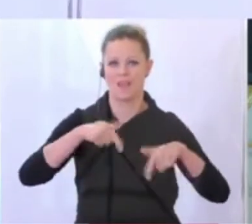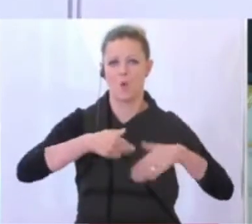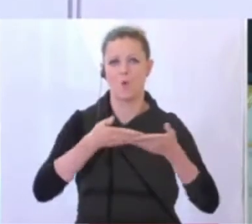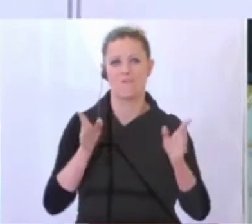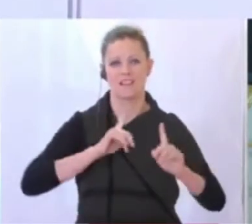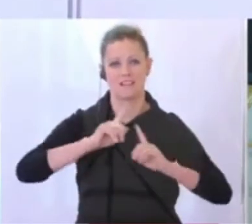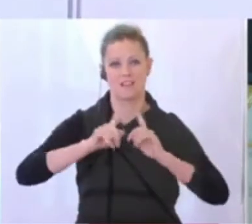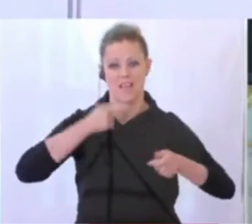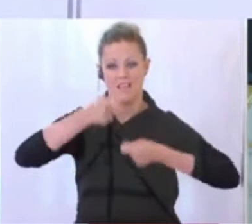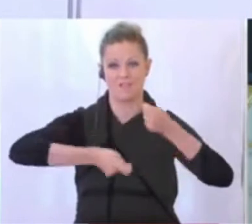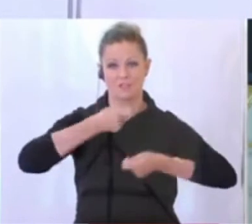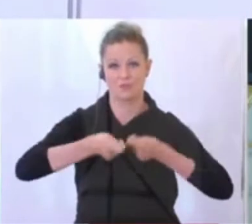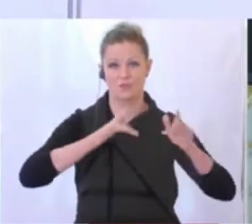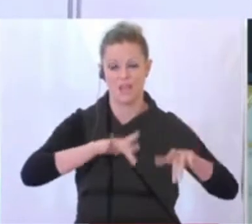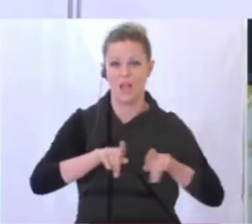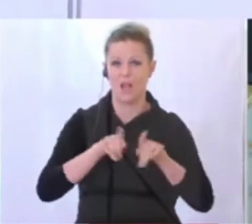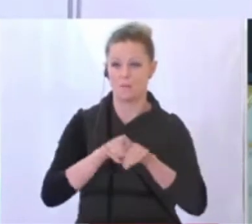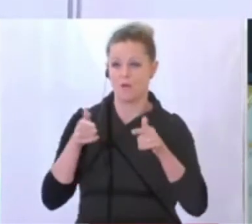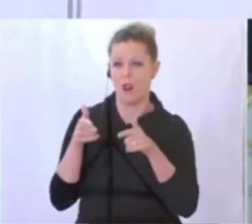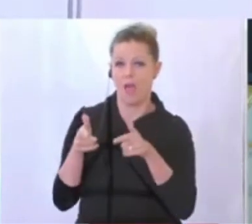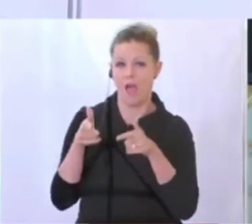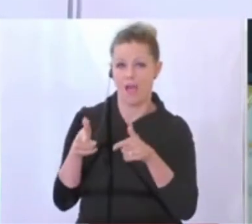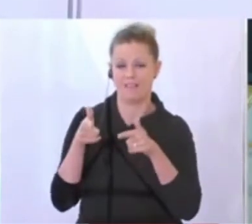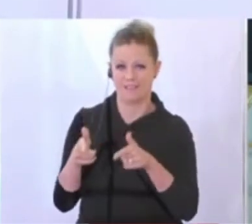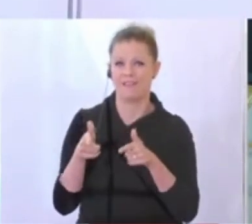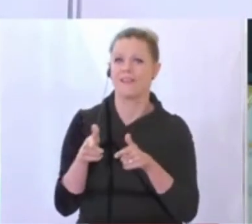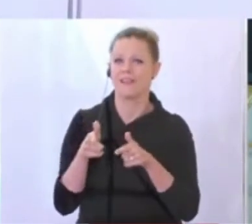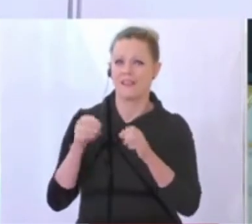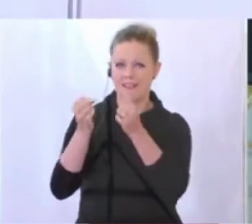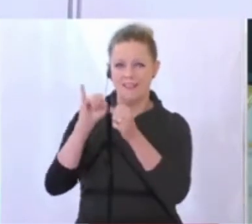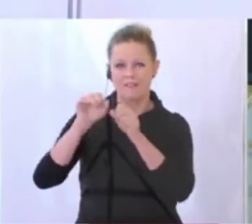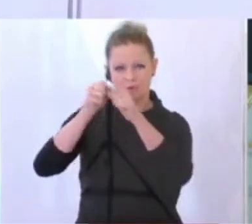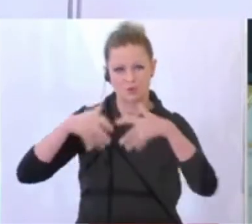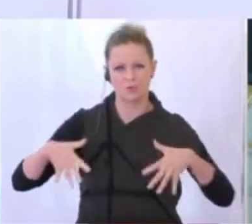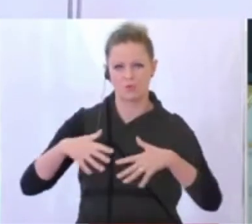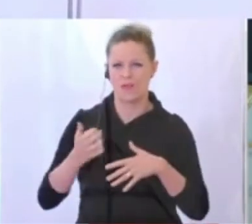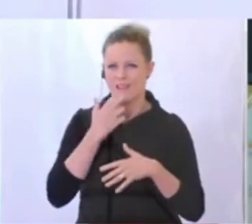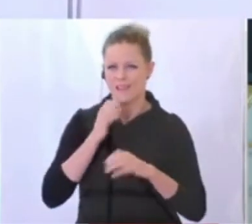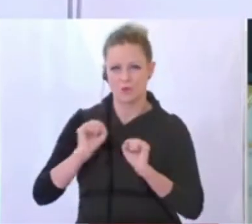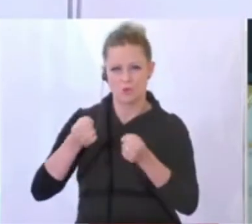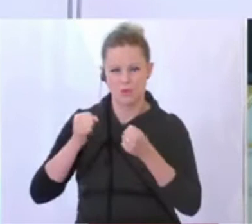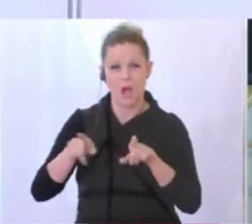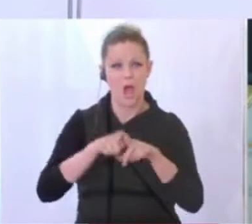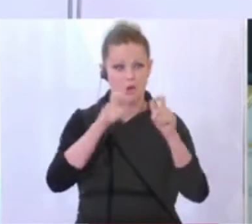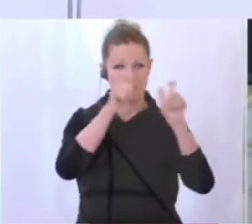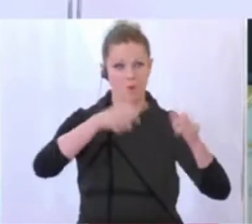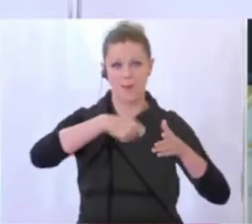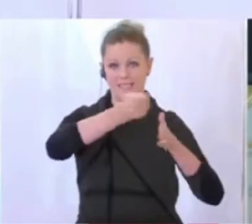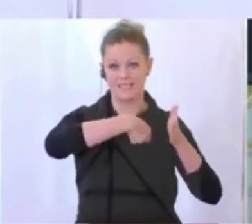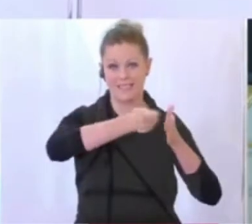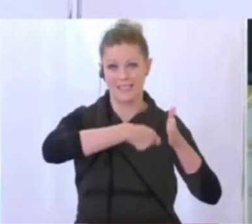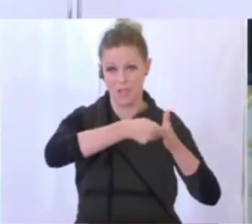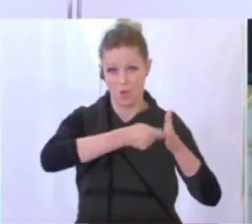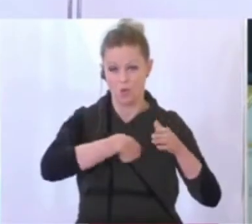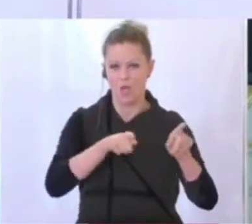öffentlichen Verkehr investiert wird, aber auch in die Ladeinfrastruktur, die Elektromobilität, die Sanierung von Gebäuden. Auch, so wenige